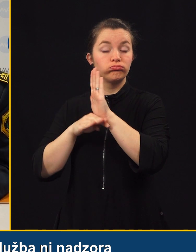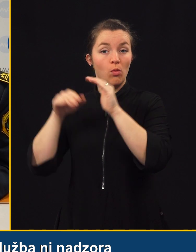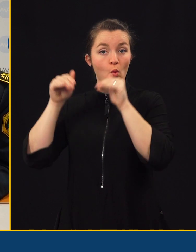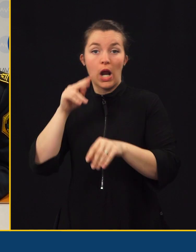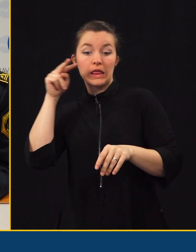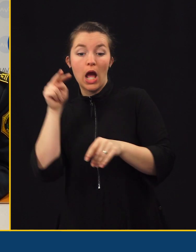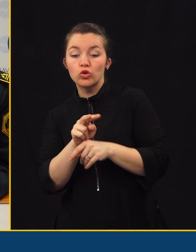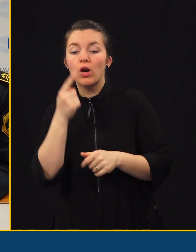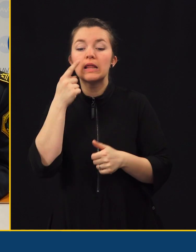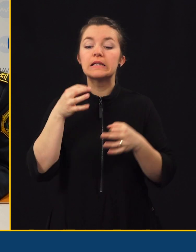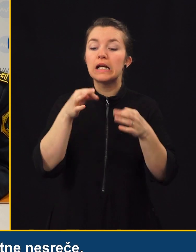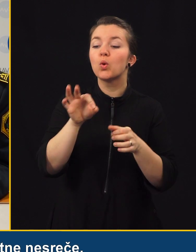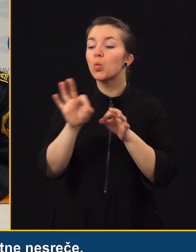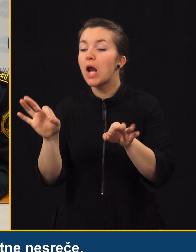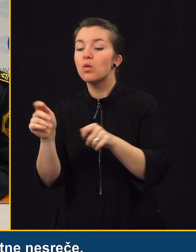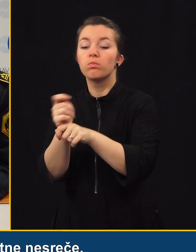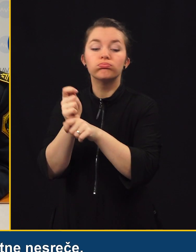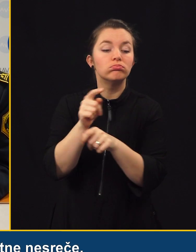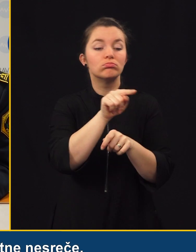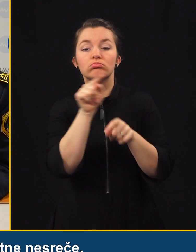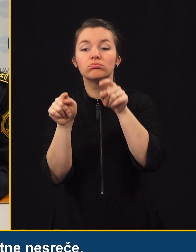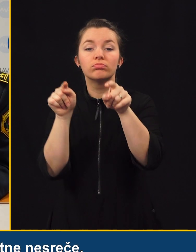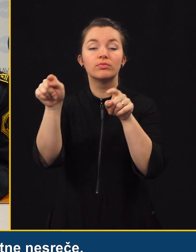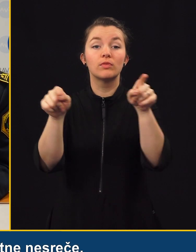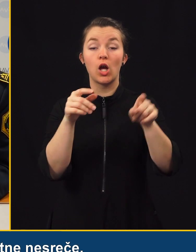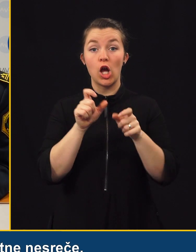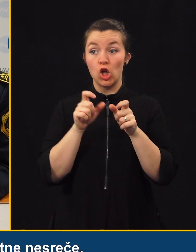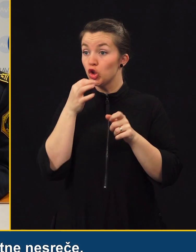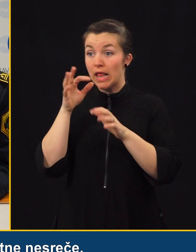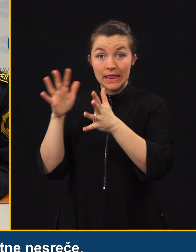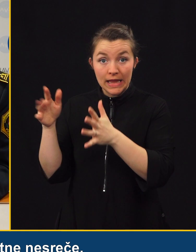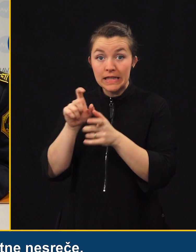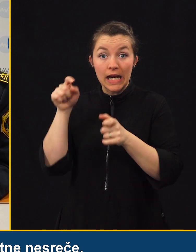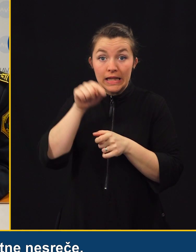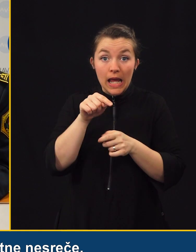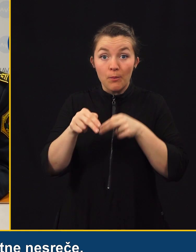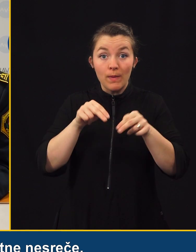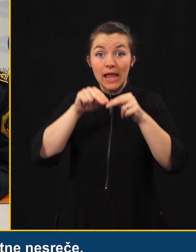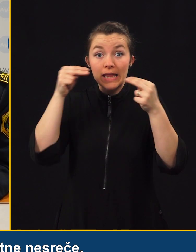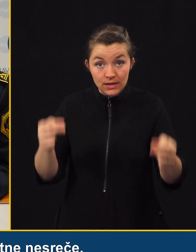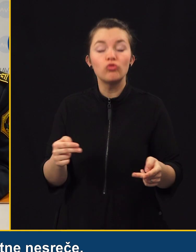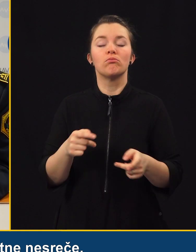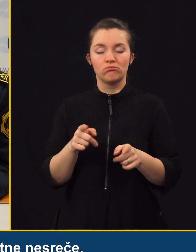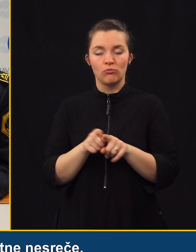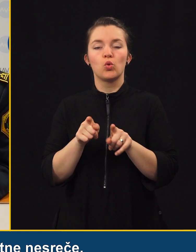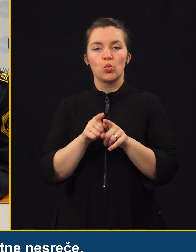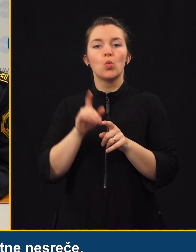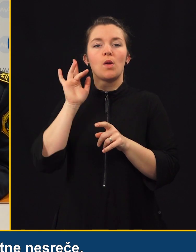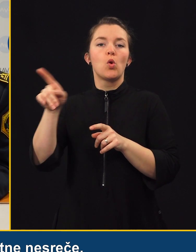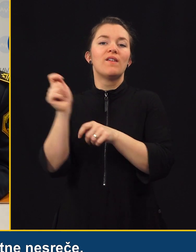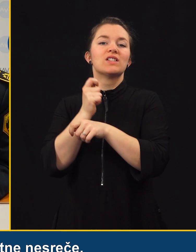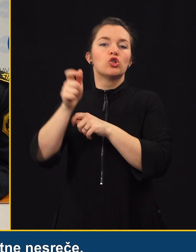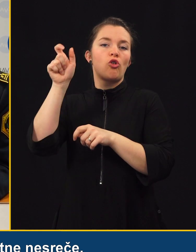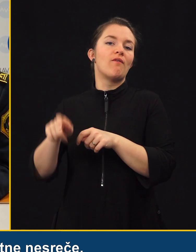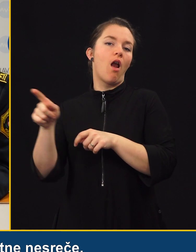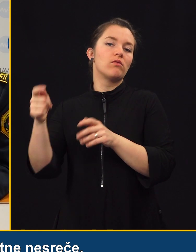te nadzora na ceste in je zaradi tega prišlo do prometne nesreče, se ukrepa tudi z